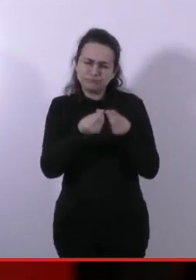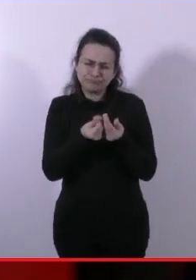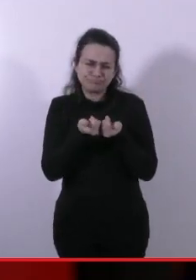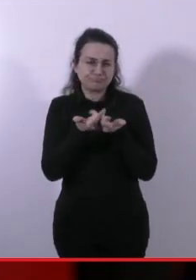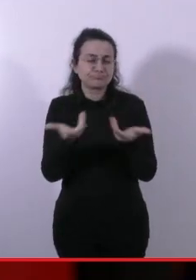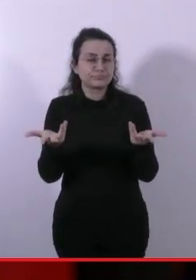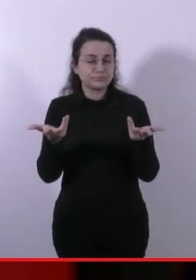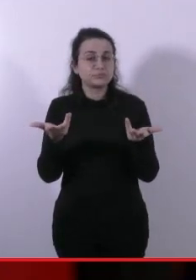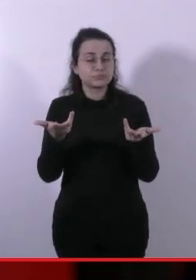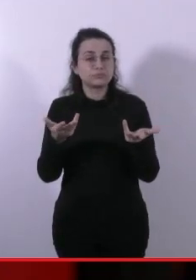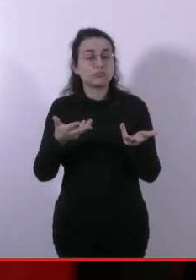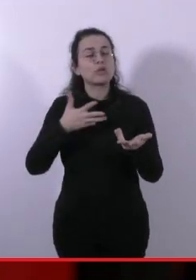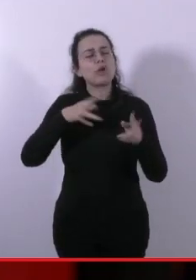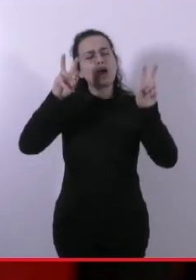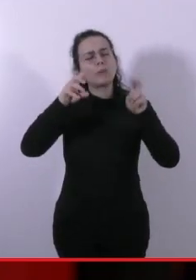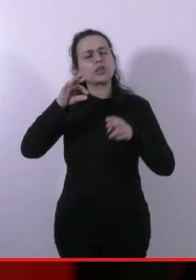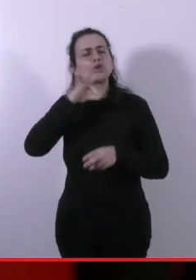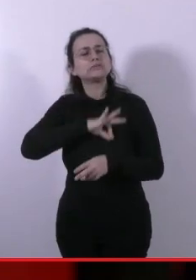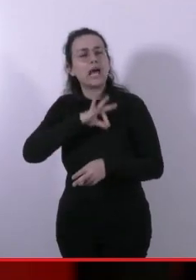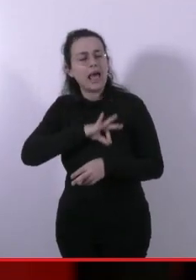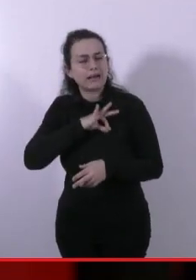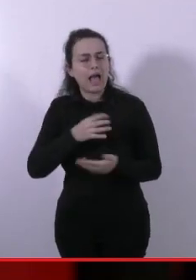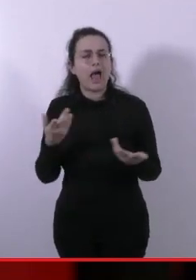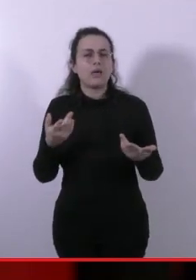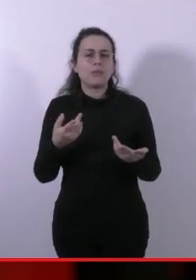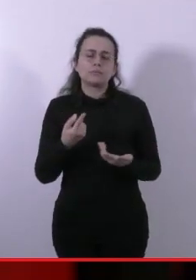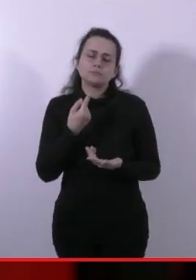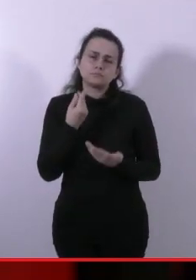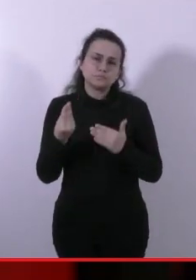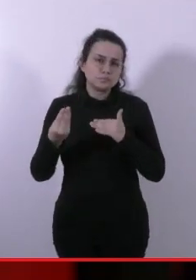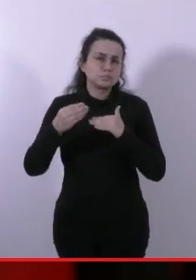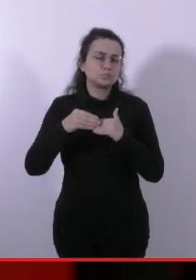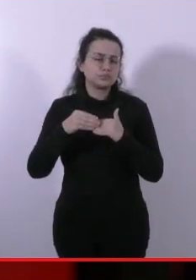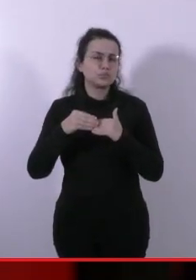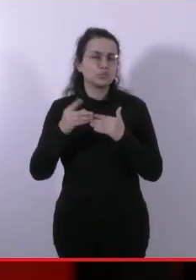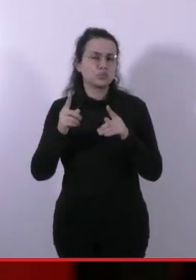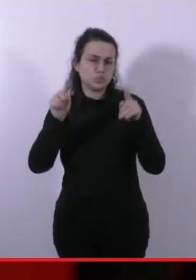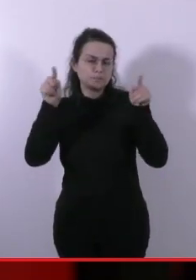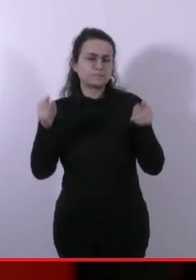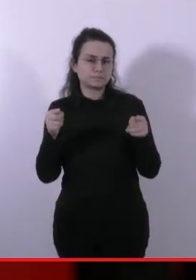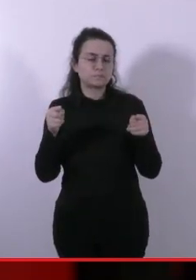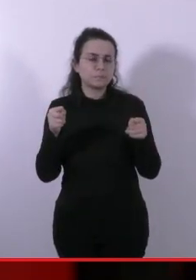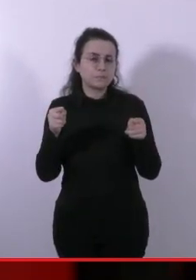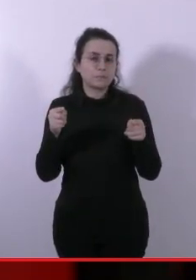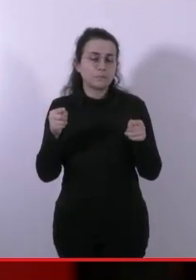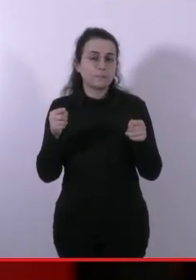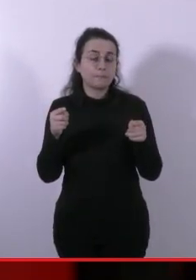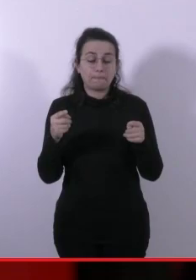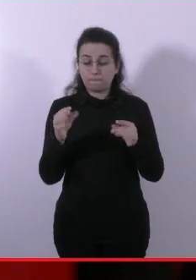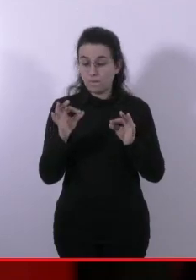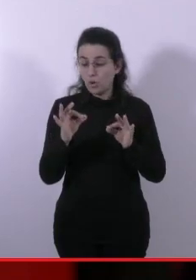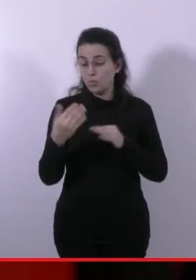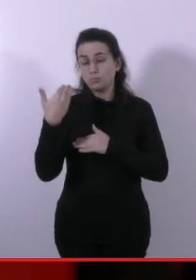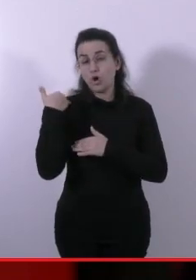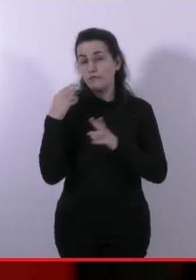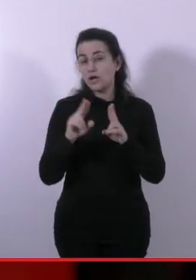credo c'è la questione salariale. Qui però fatemi fare anche qui una piccola parentesi. Si è scoperto poco tempo